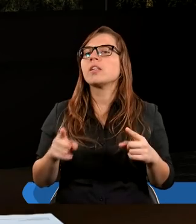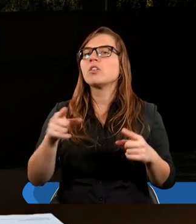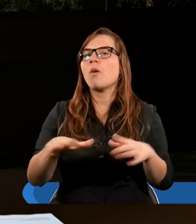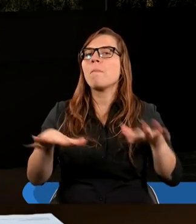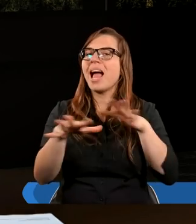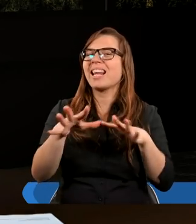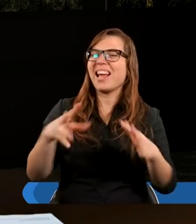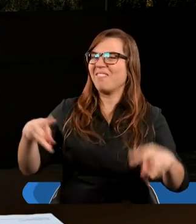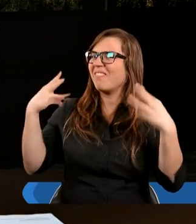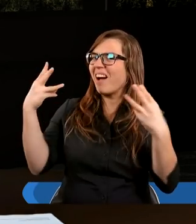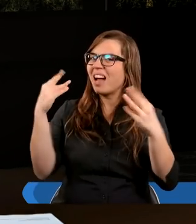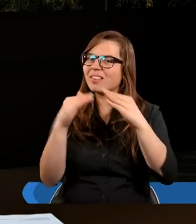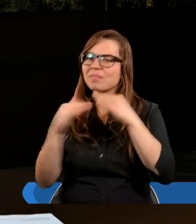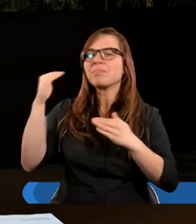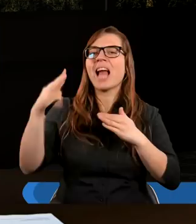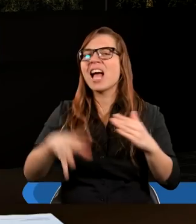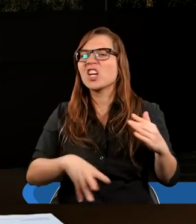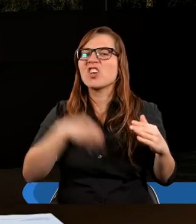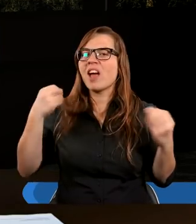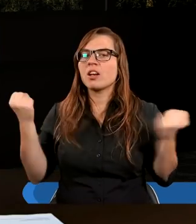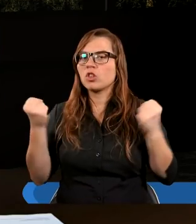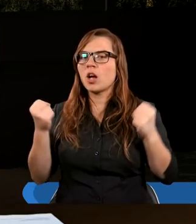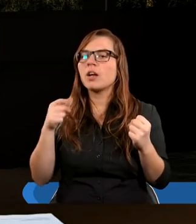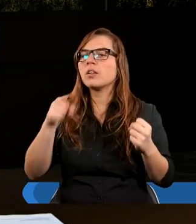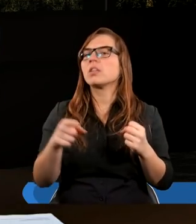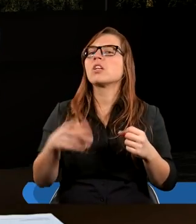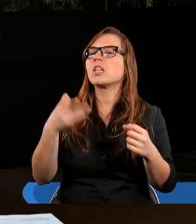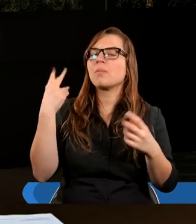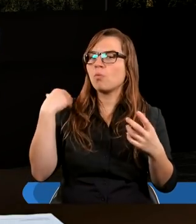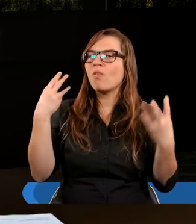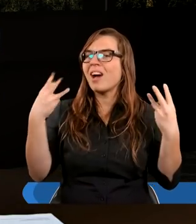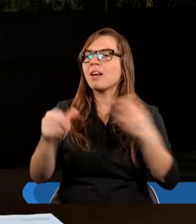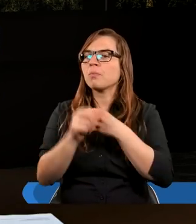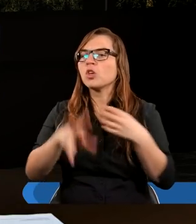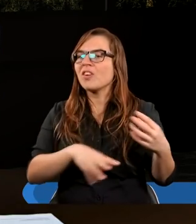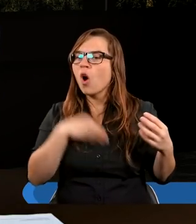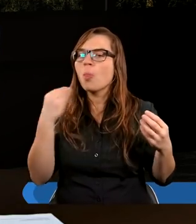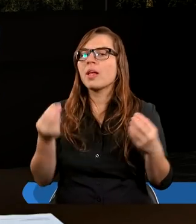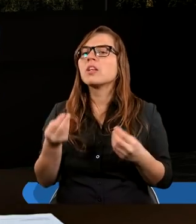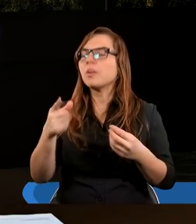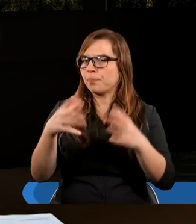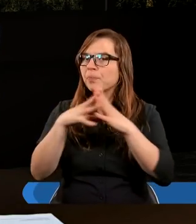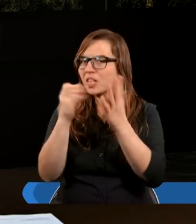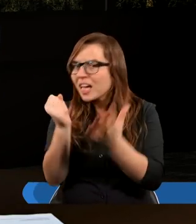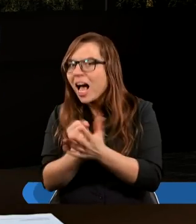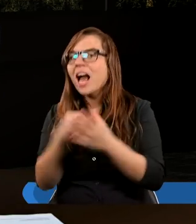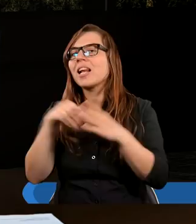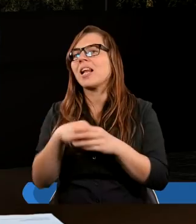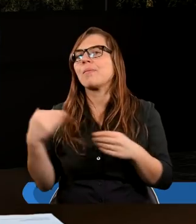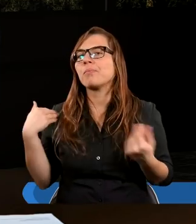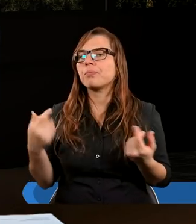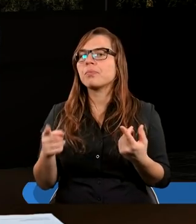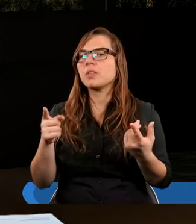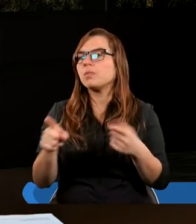najświętszym była szekina. I w zasadzie, że szekina była najważniejsza w świątyni, bo niektórzy mówią przykazania, które były w skrzyni.